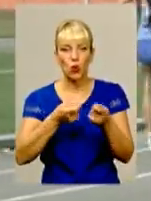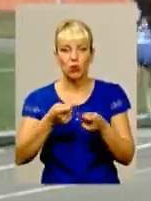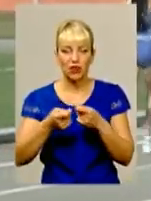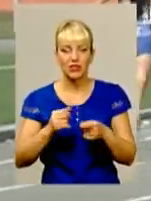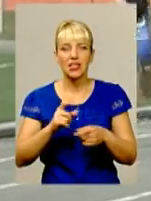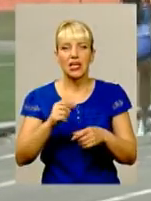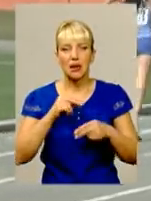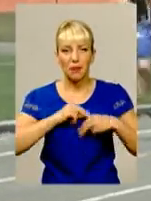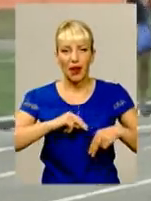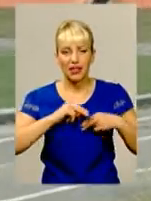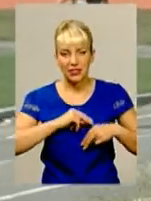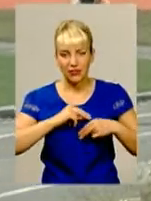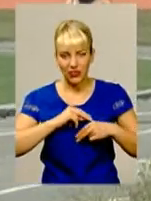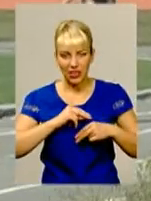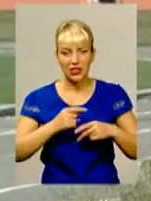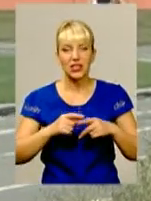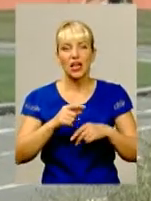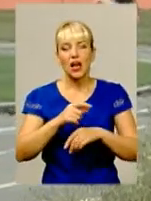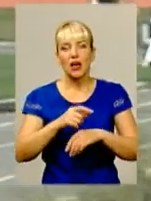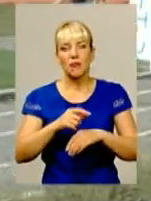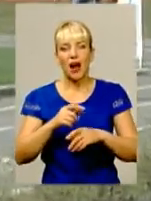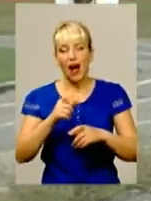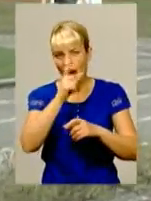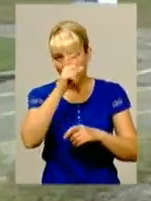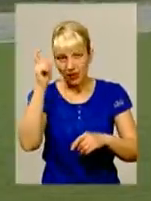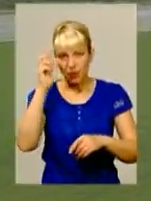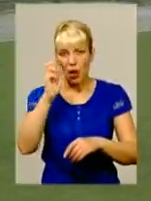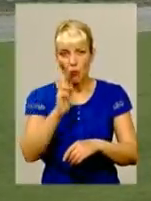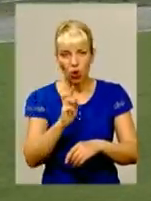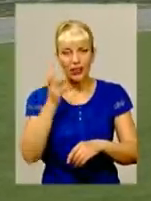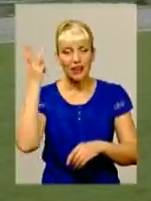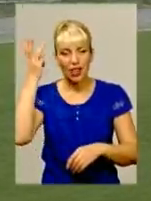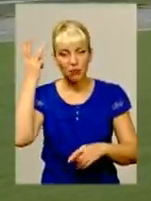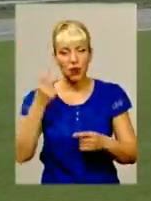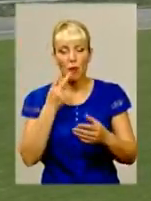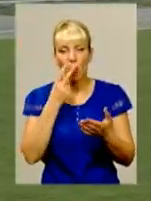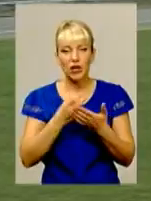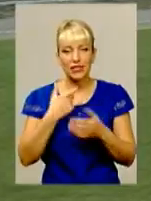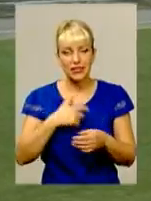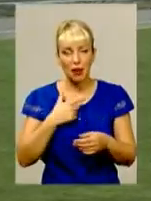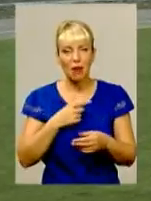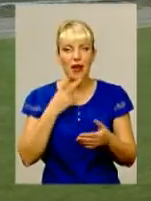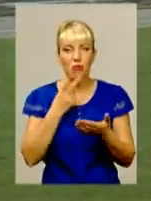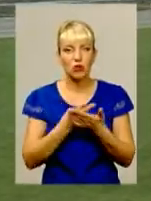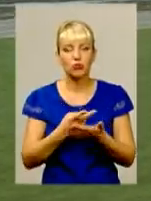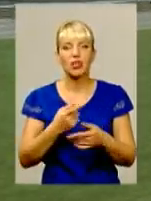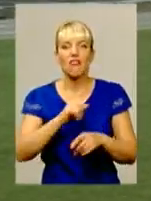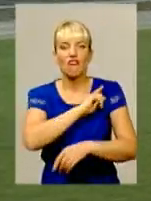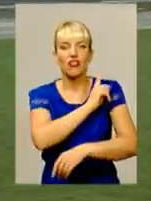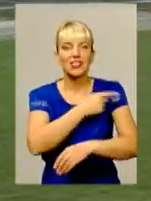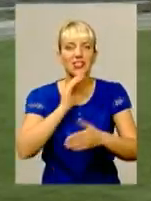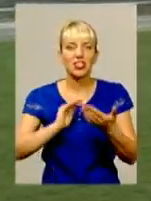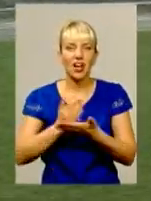України імені Богдана Хмельницького мають змогу якнайкраще показати себе та продемонструвати усі ті фізичні якості, які й